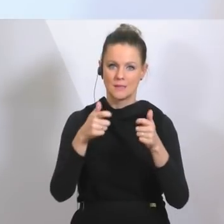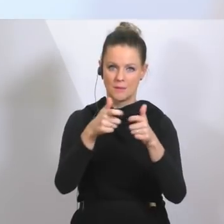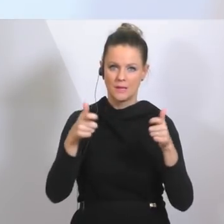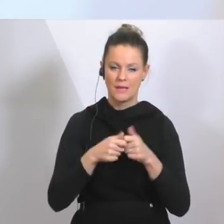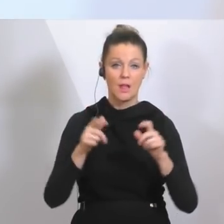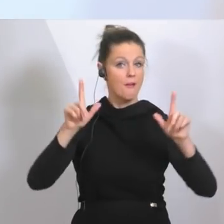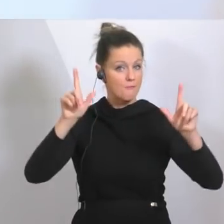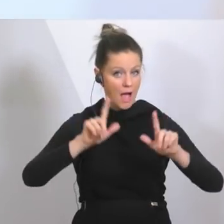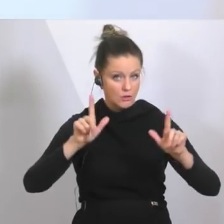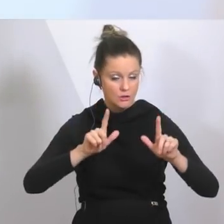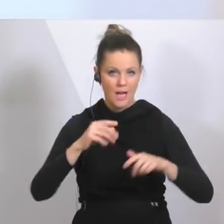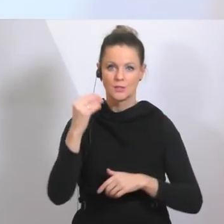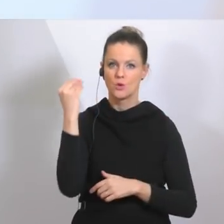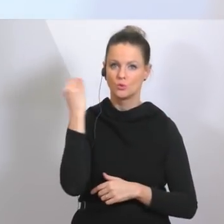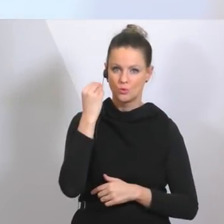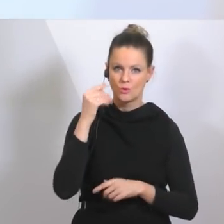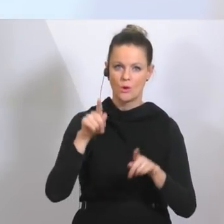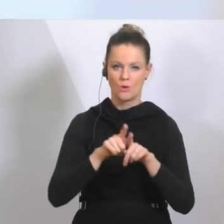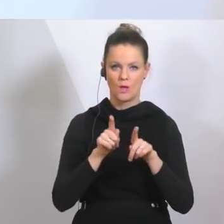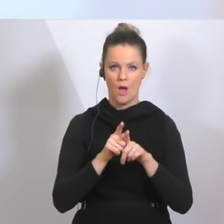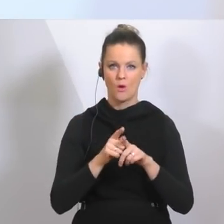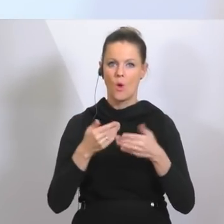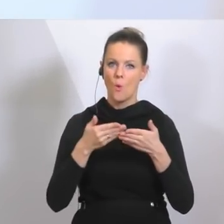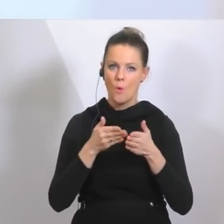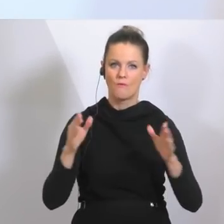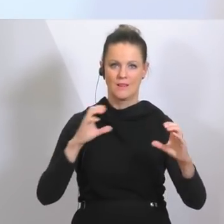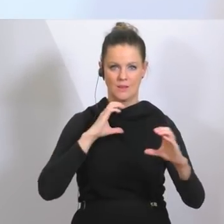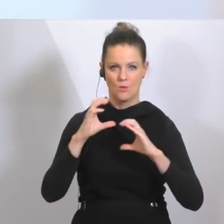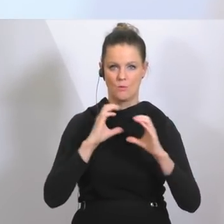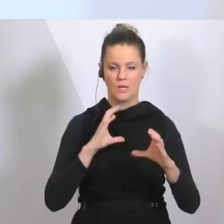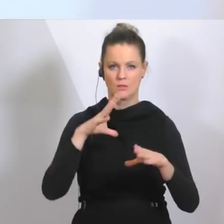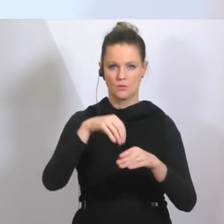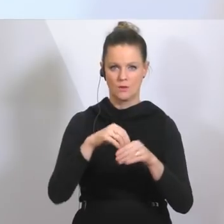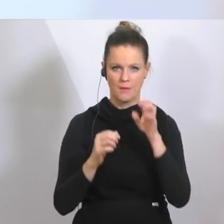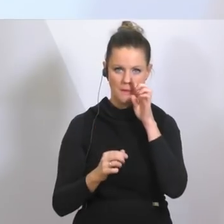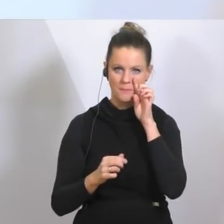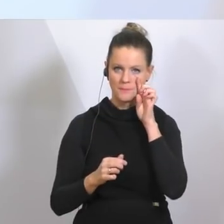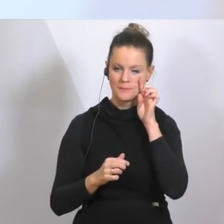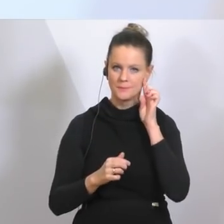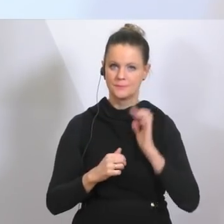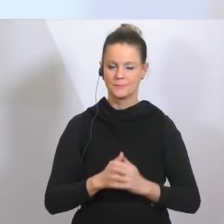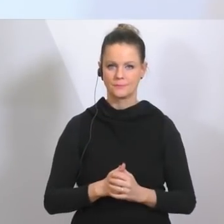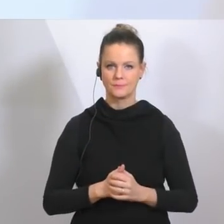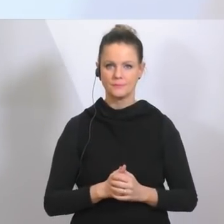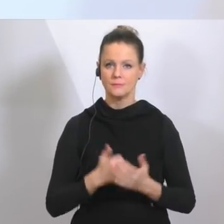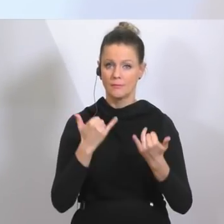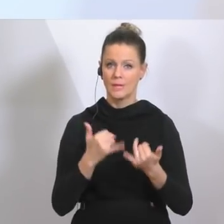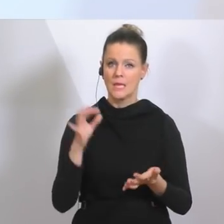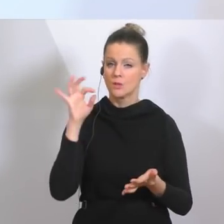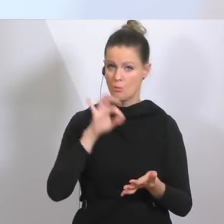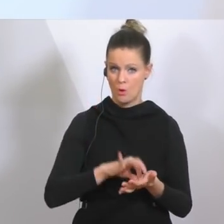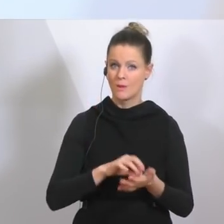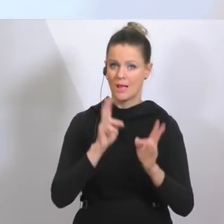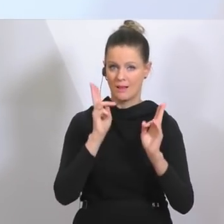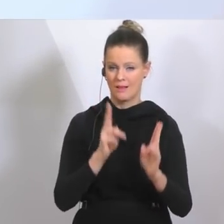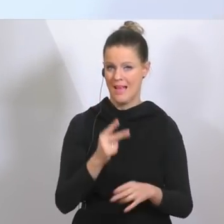Schulen und ganz stark die öffentliche Kommunikation mit eingerechnet und da zeigt sich, erster Punkt und das ist etwas